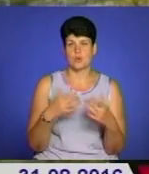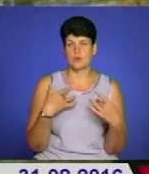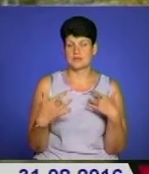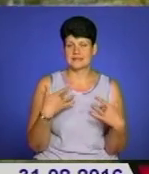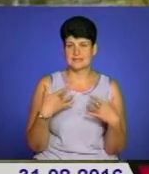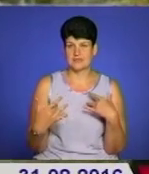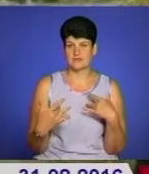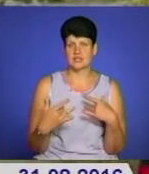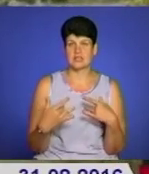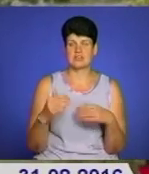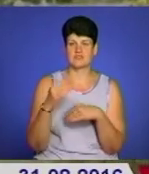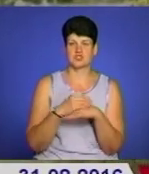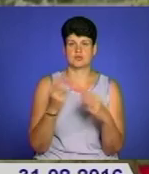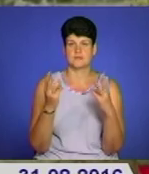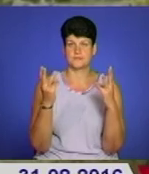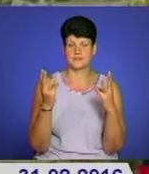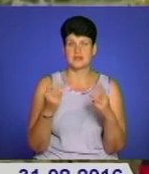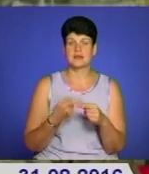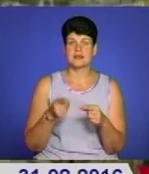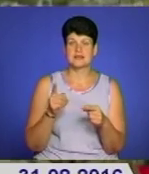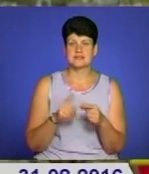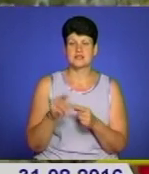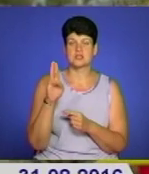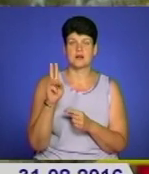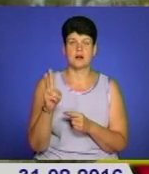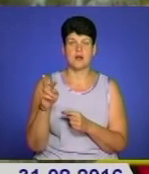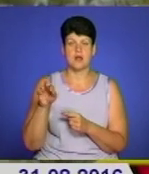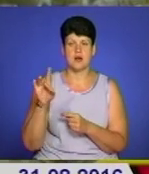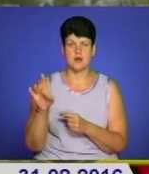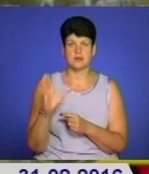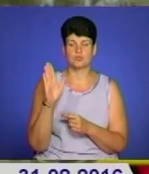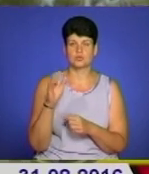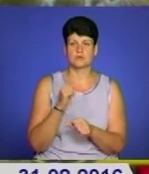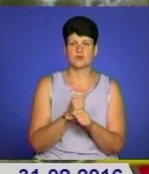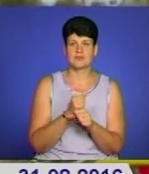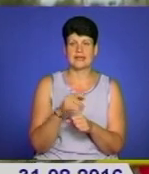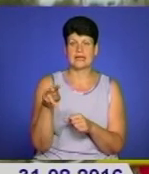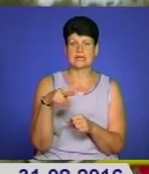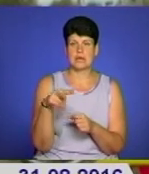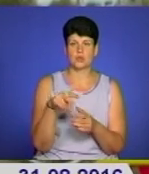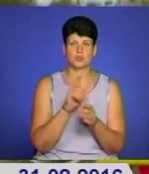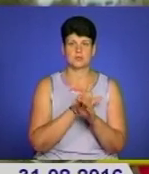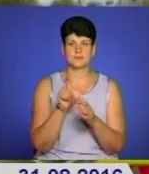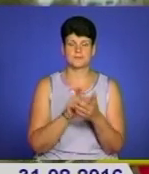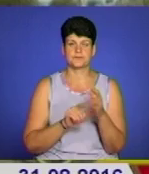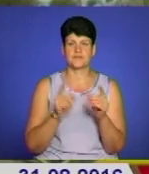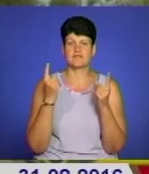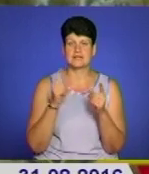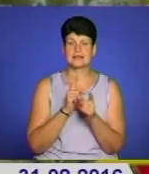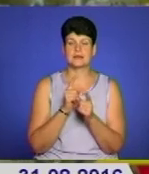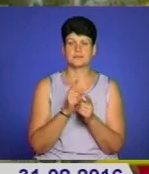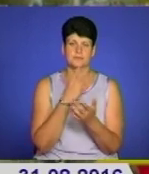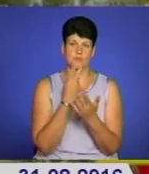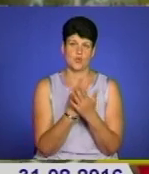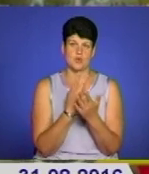залучили дуже багатьох відомих людей. Це брати Капранови, це Василь Шкляр, який працюватимуть на літературних локаціях. Це велика реконструкція бою,